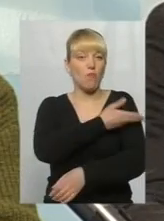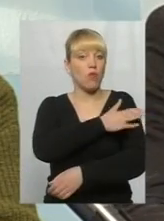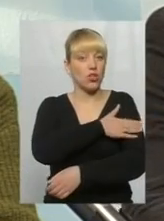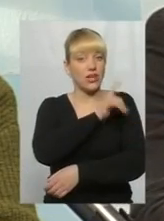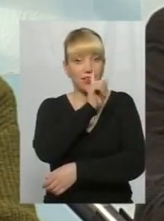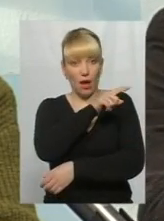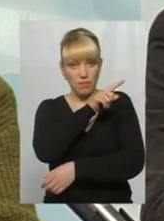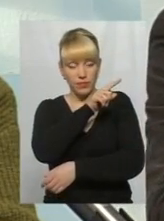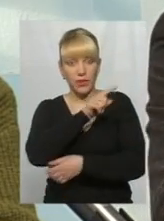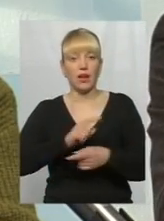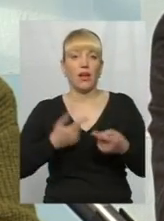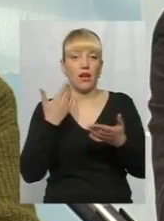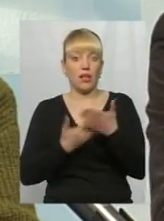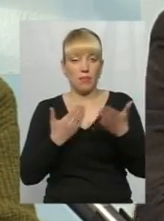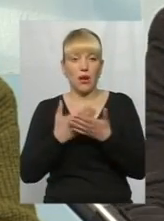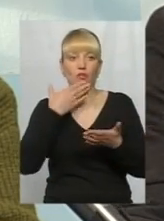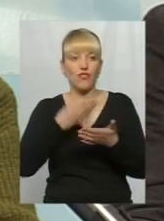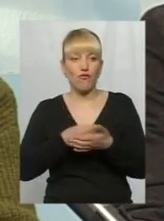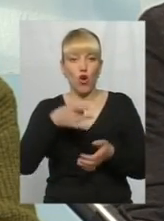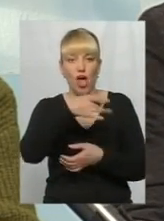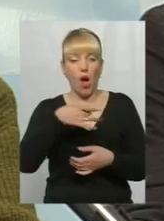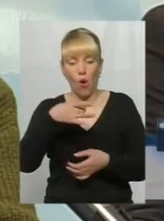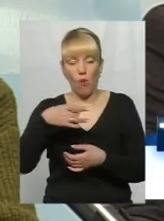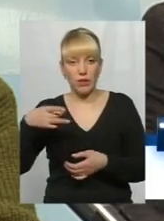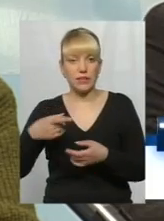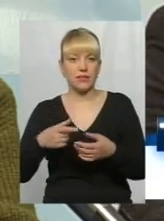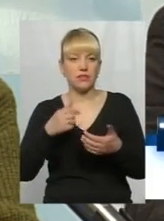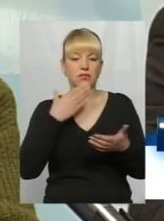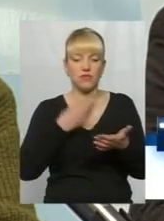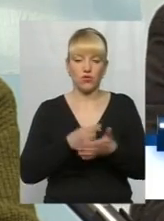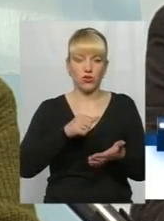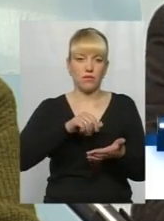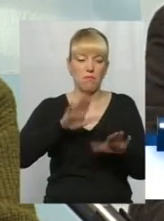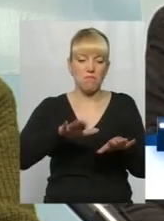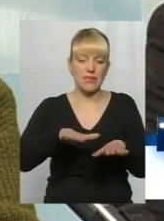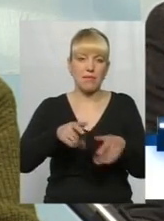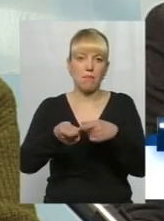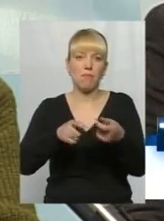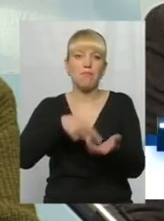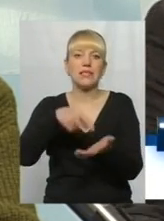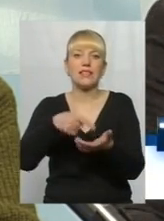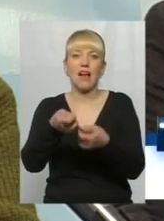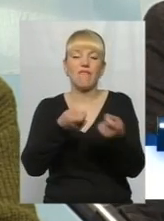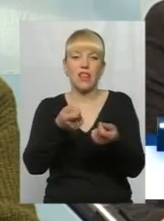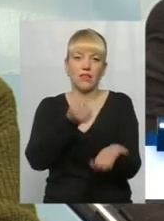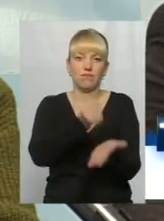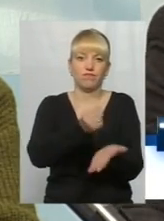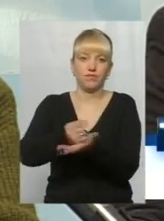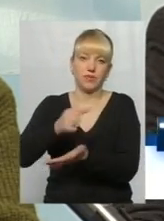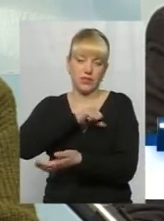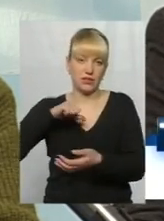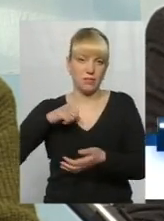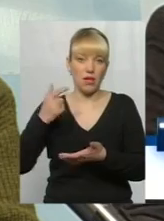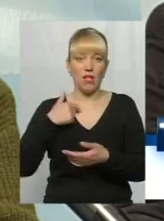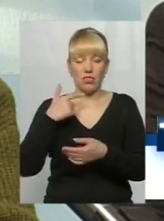кожна, скажімо, своя область, вона встановлює самостійно. І міська влада несе безпосередньо свою відповідальність. Получається, нам